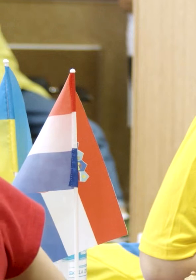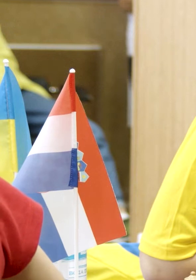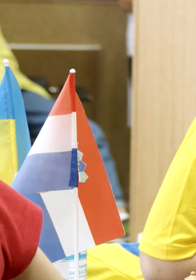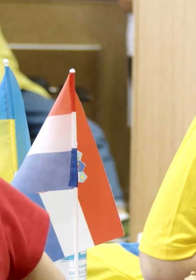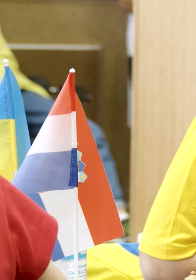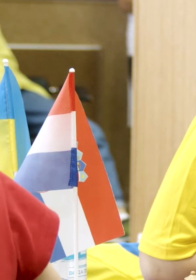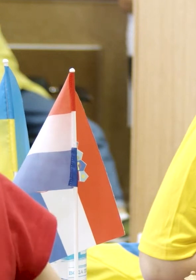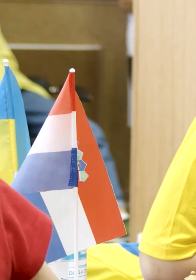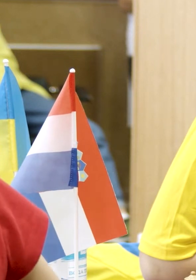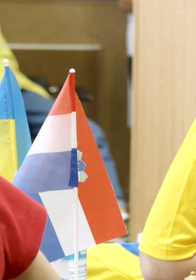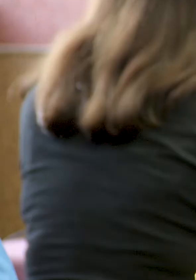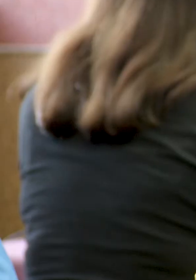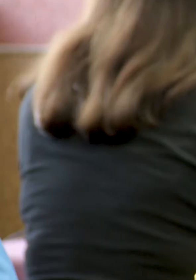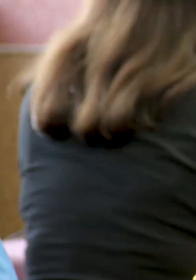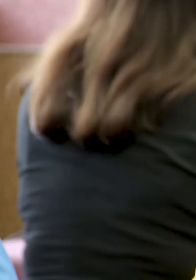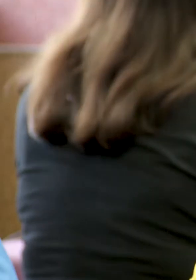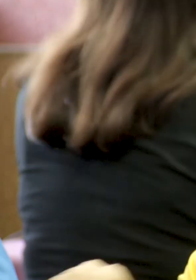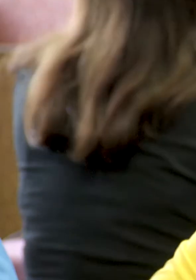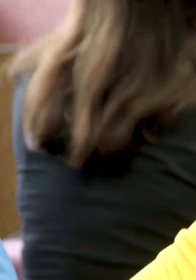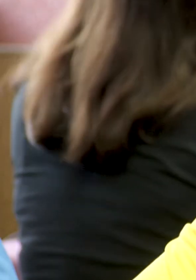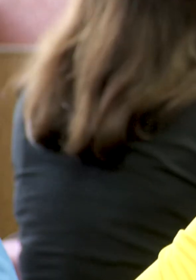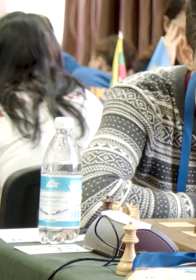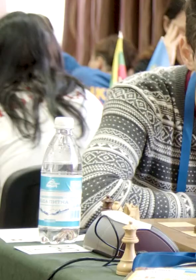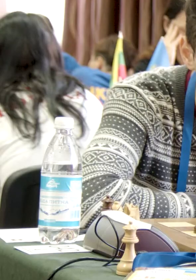Дякую за